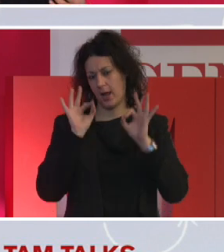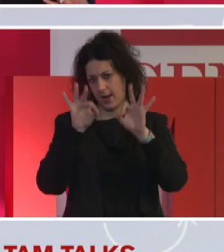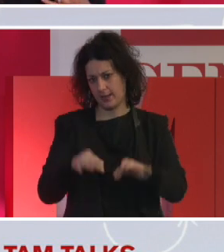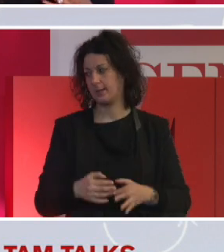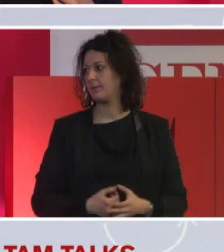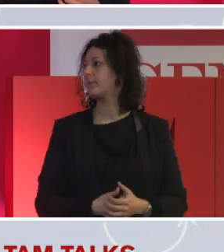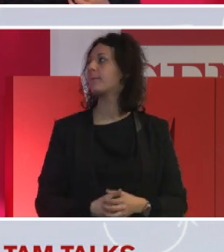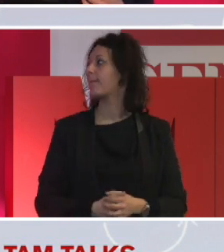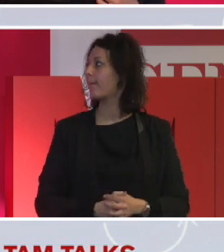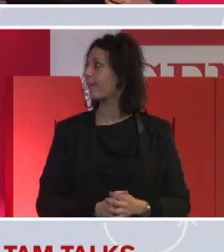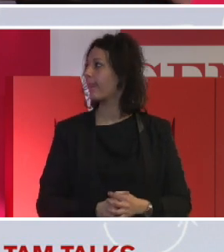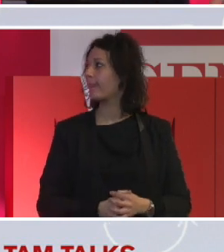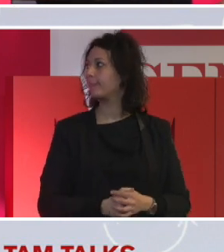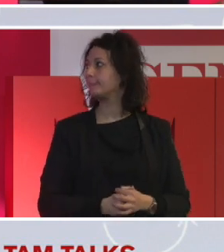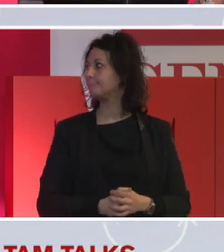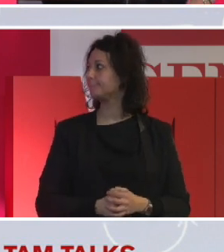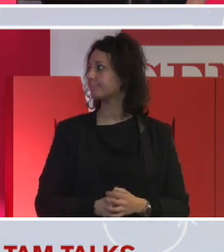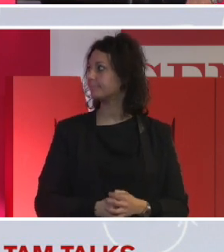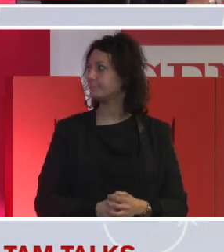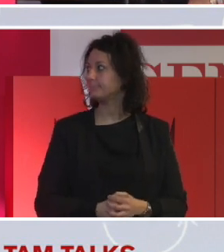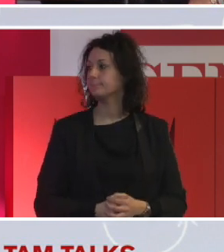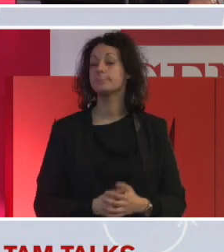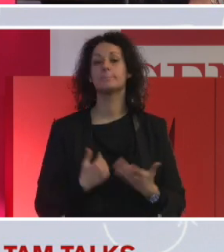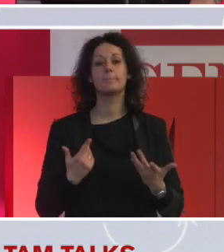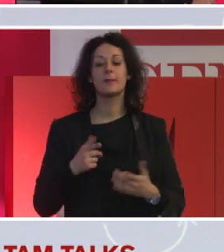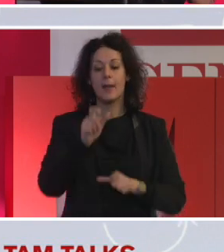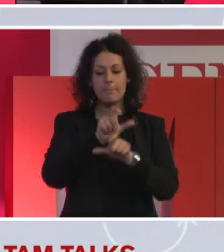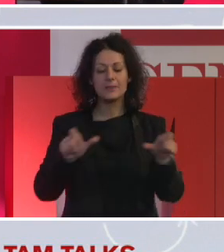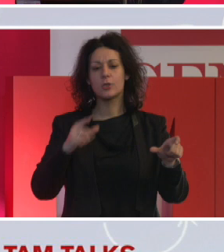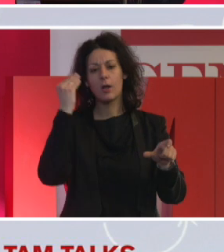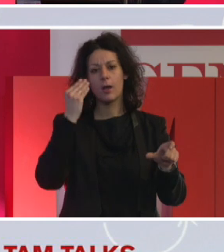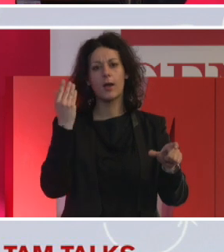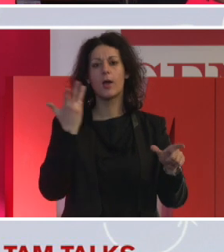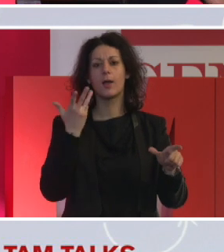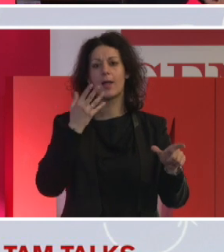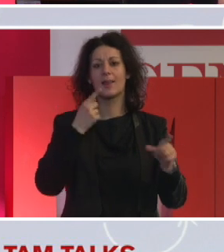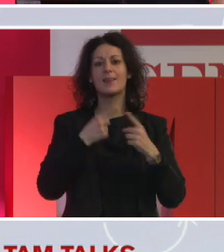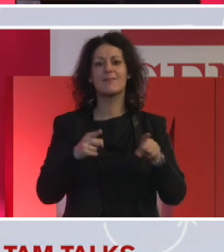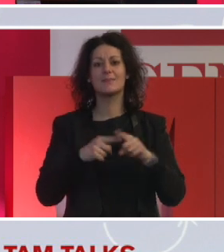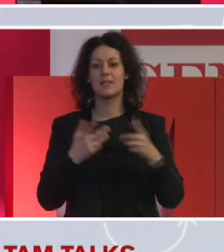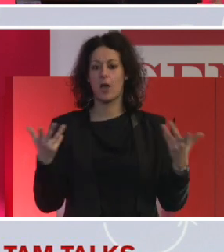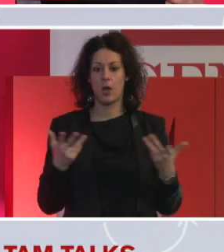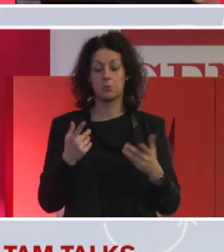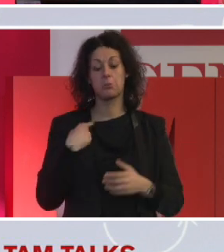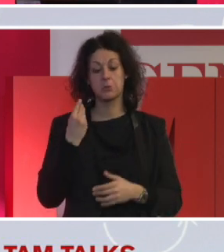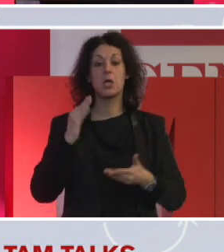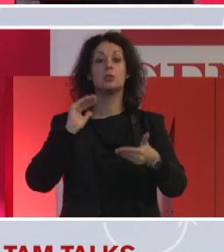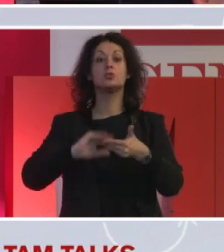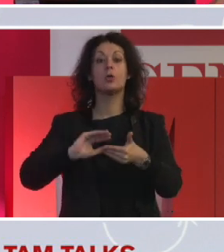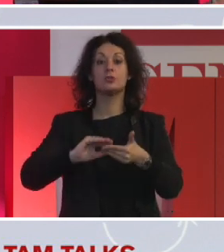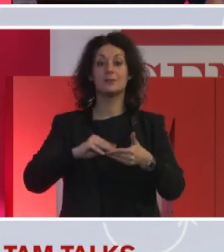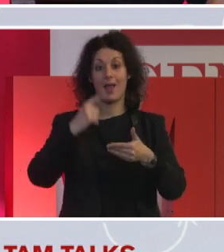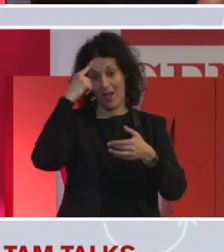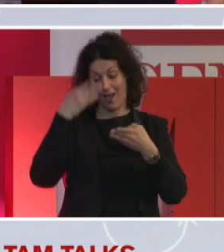pensano i talenti sulla diversità? Com'è che la descrivono? Per loro, apprezzamento, società che sono aperte, inclusive,